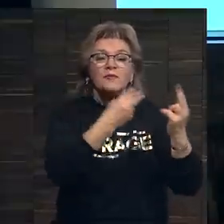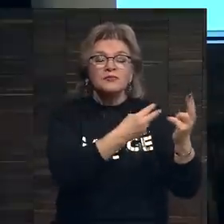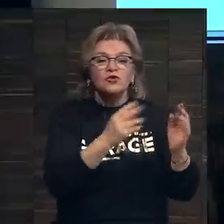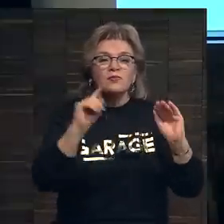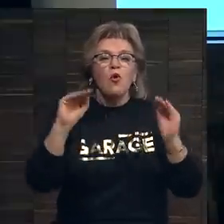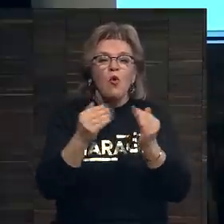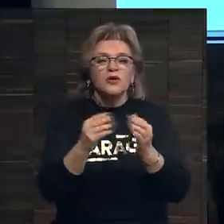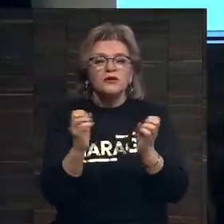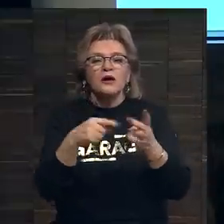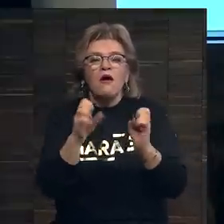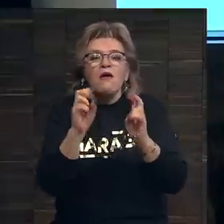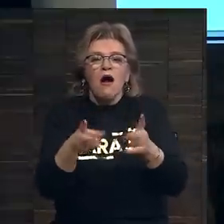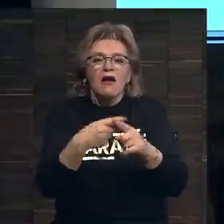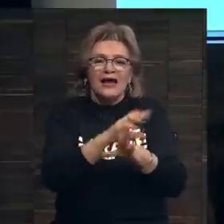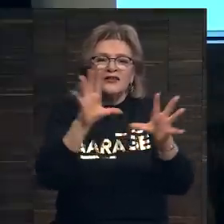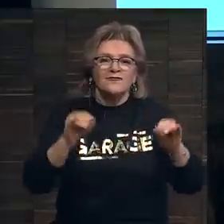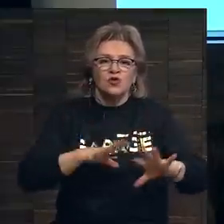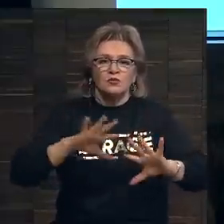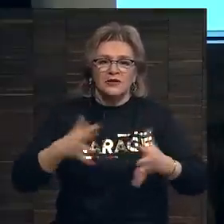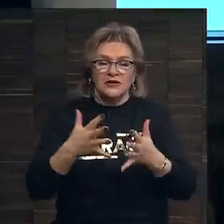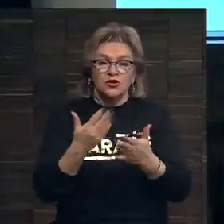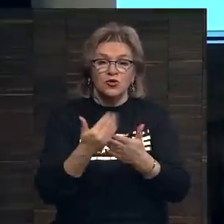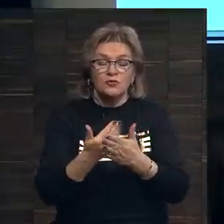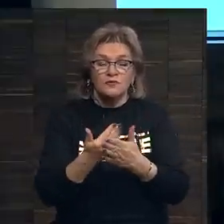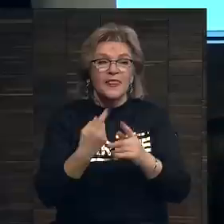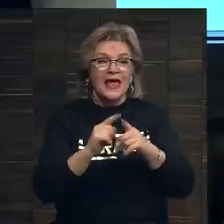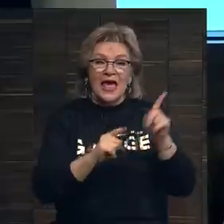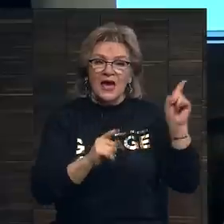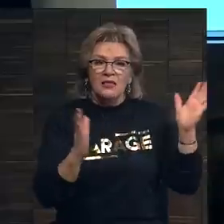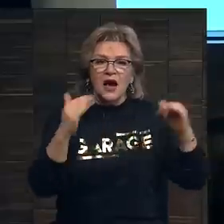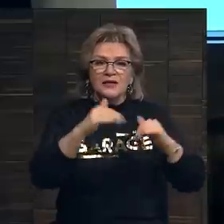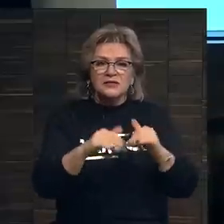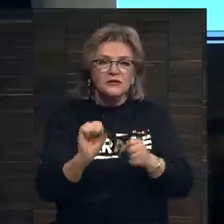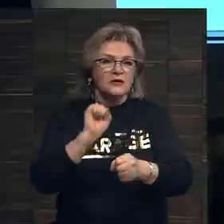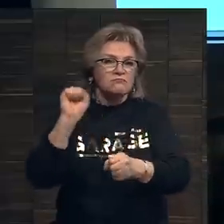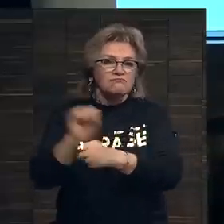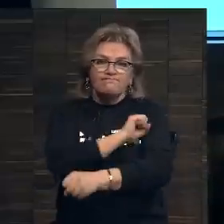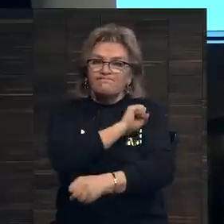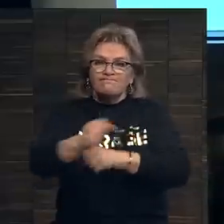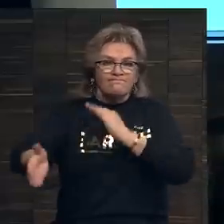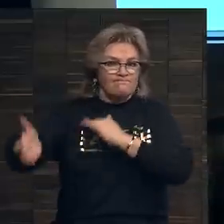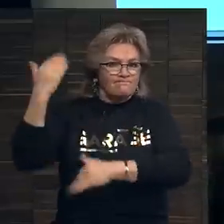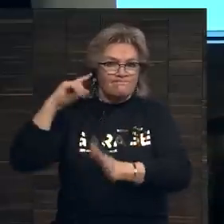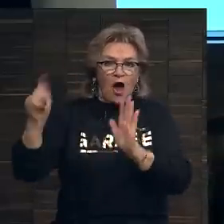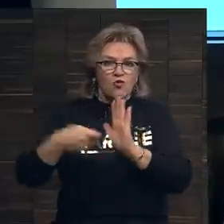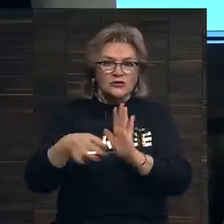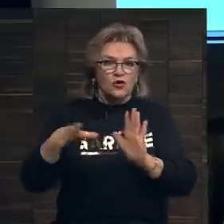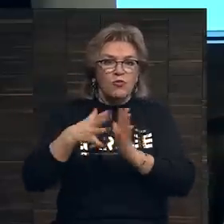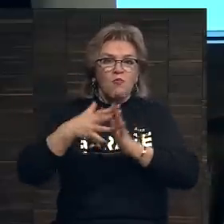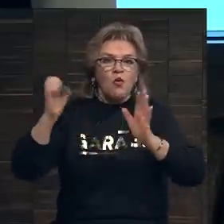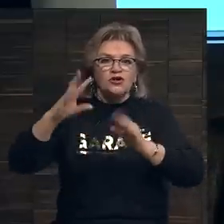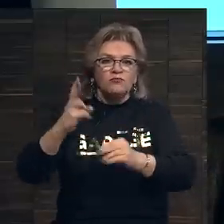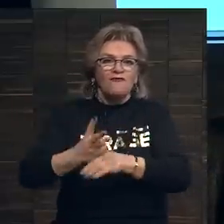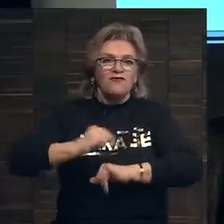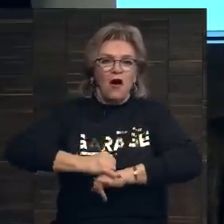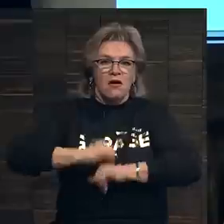коротко на то, как это вообще произошло. Ведь эта картина побила предыдущий рекорд аукционов в более чем в